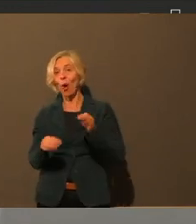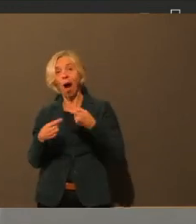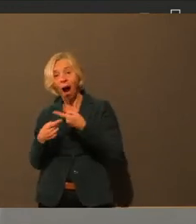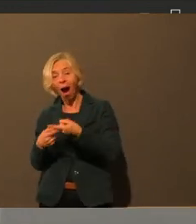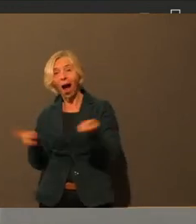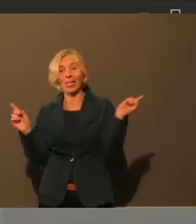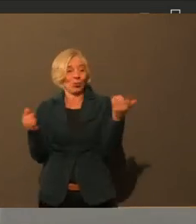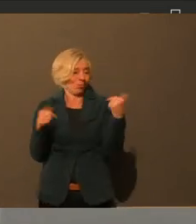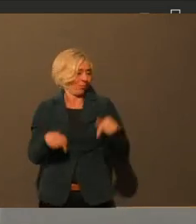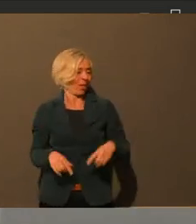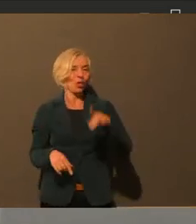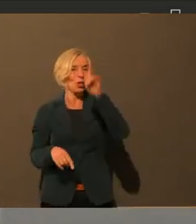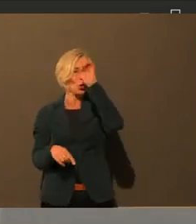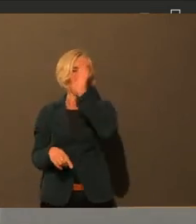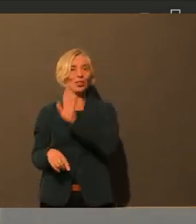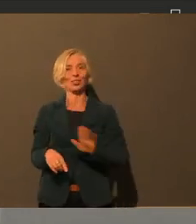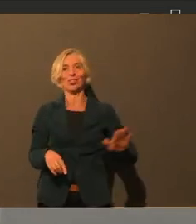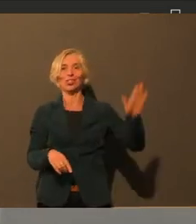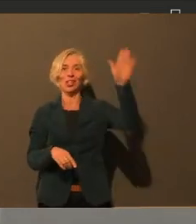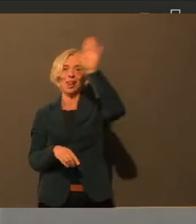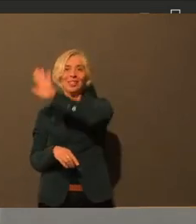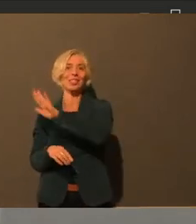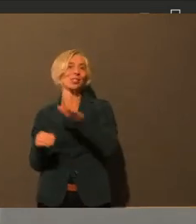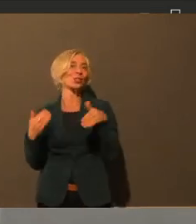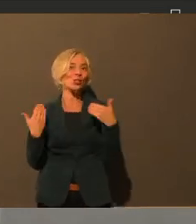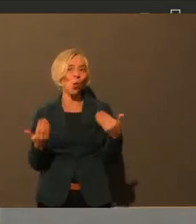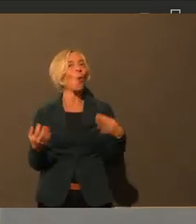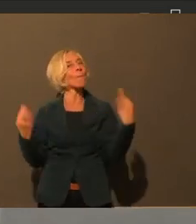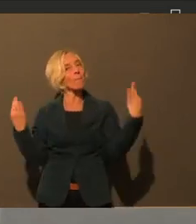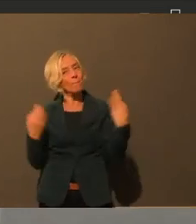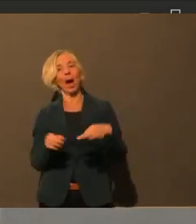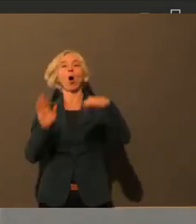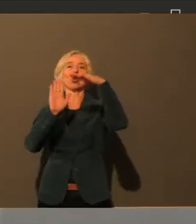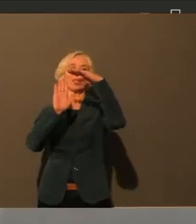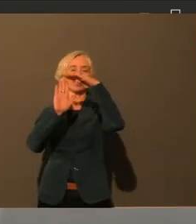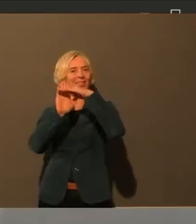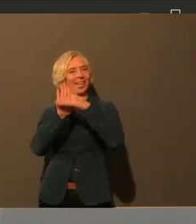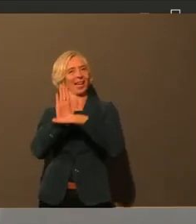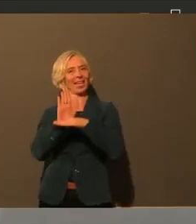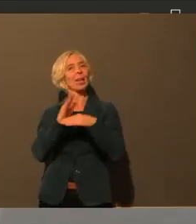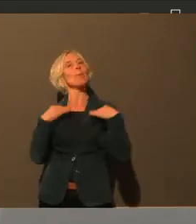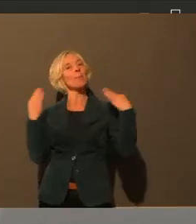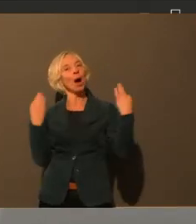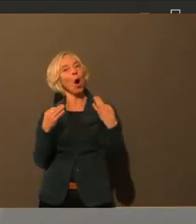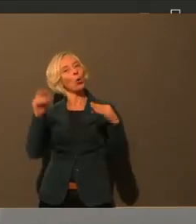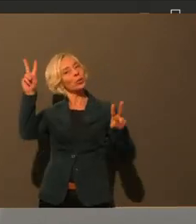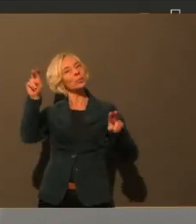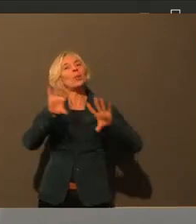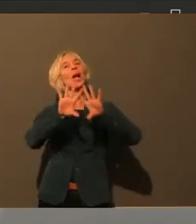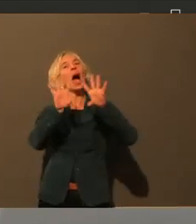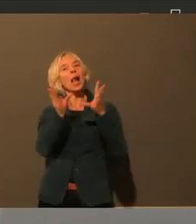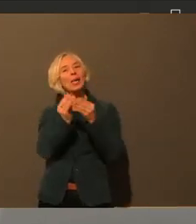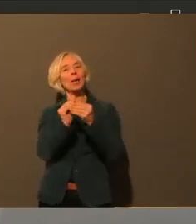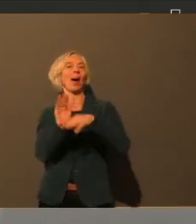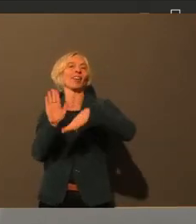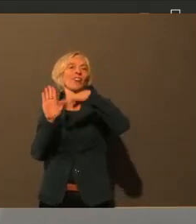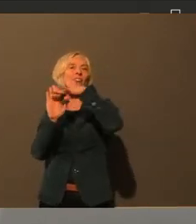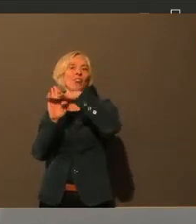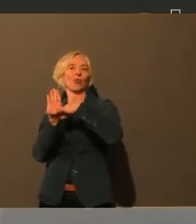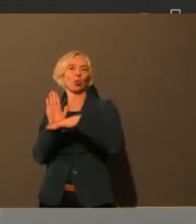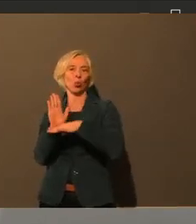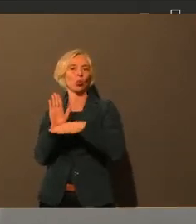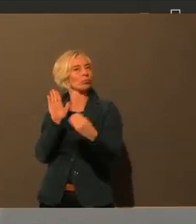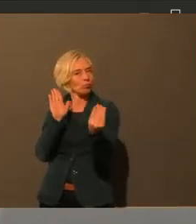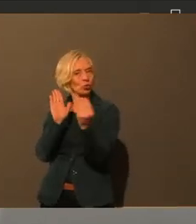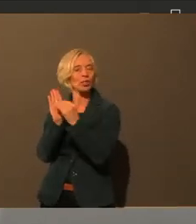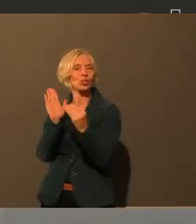sein muss. Wir müssen eine Allgemeinverfügung erlassen, wo eben genau geregelt ist, wo in welchem Gebiet Masken getragen werden und wo nicht. Und im Endeffekt haben